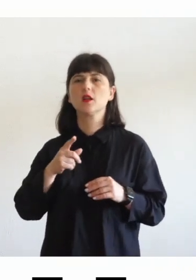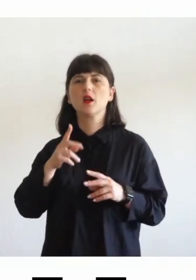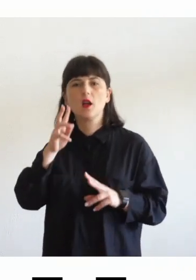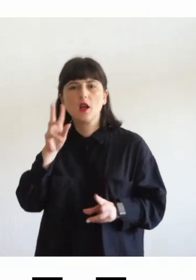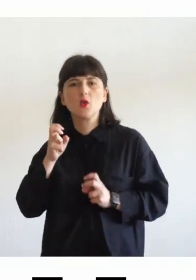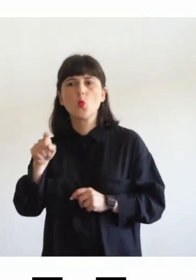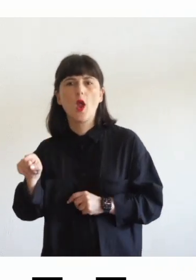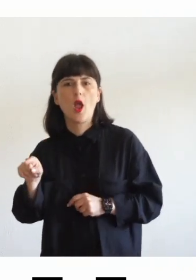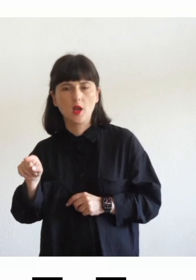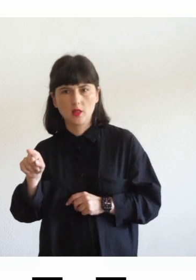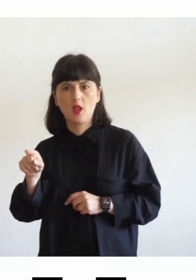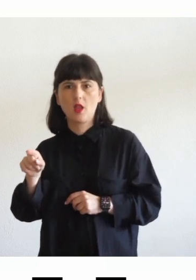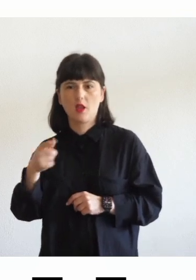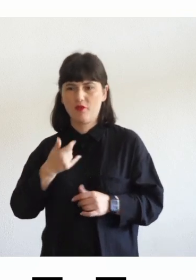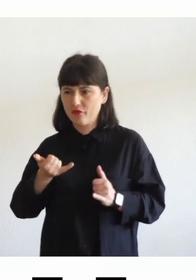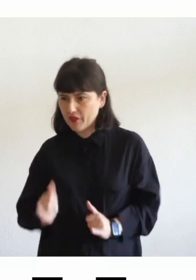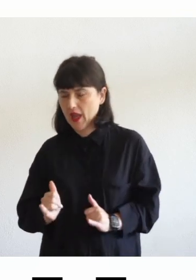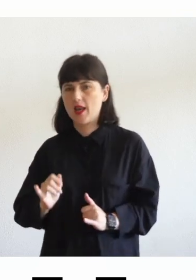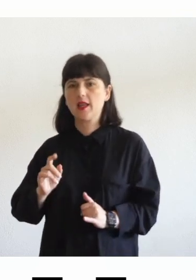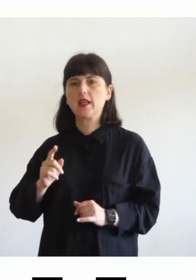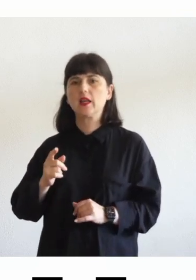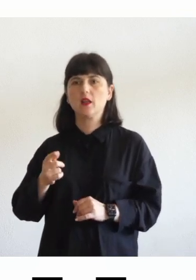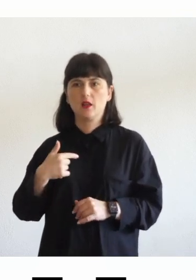dopo di noi è chiaro che è una responsabilità enorme